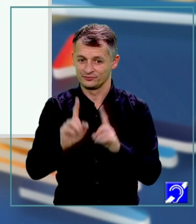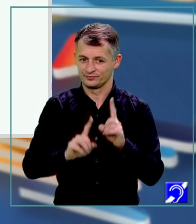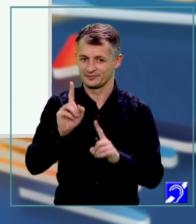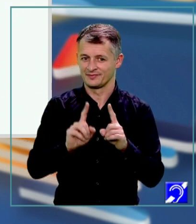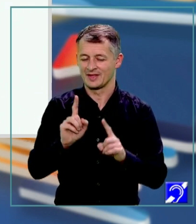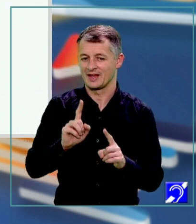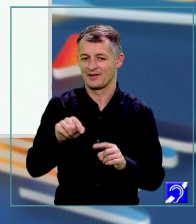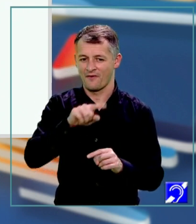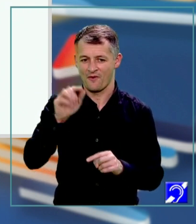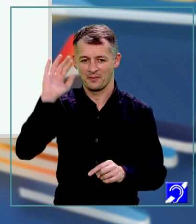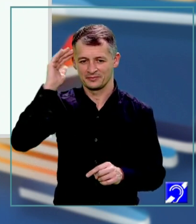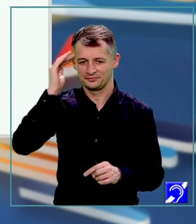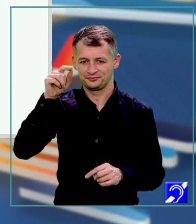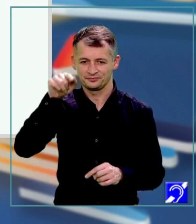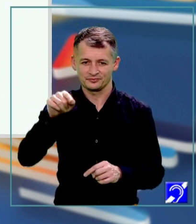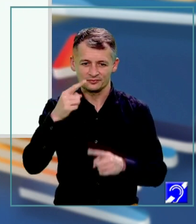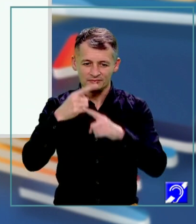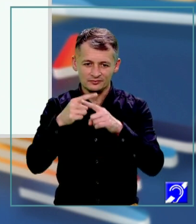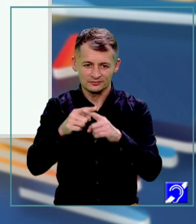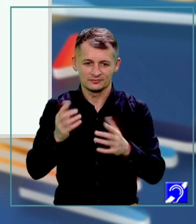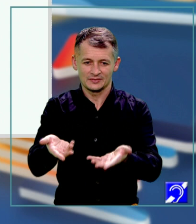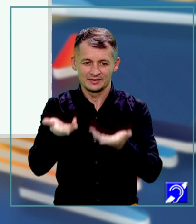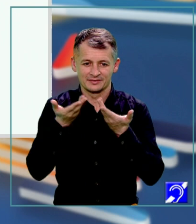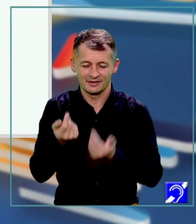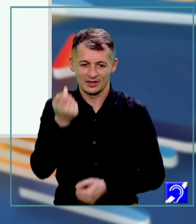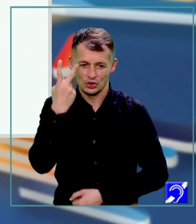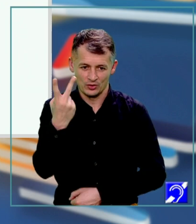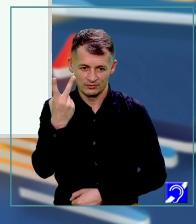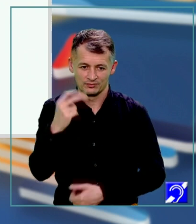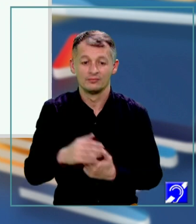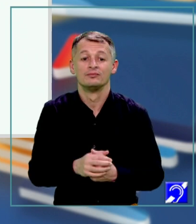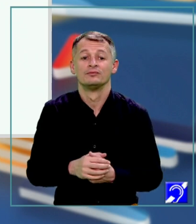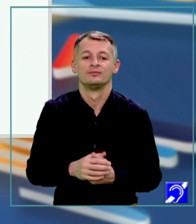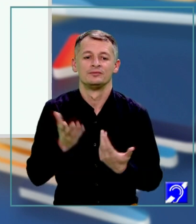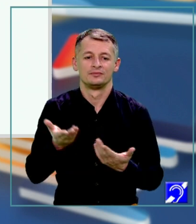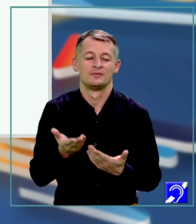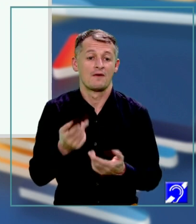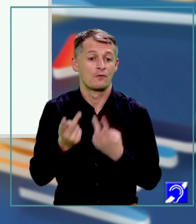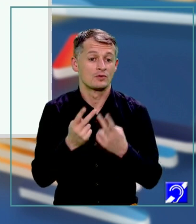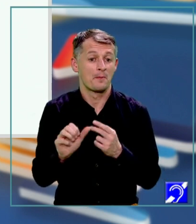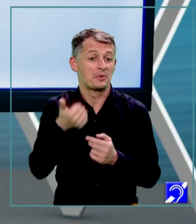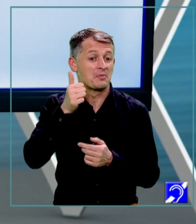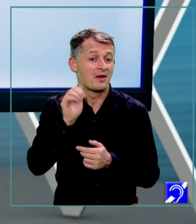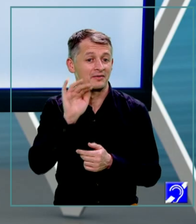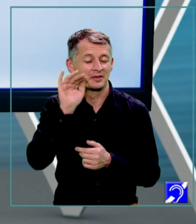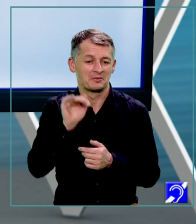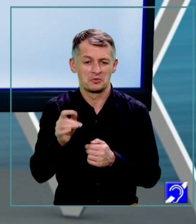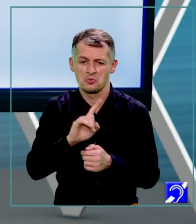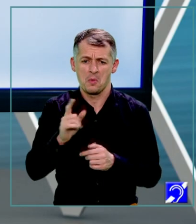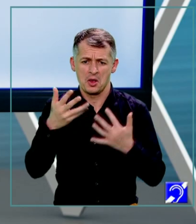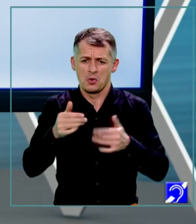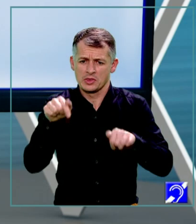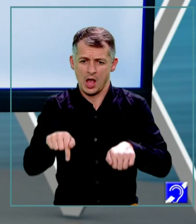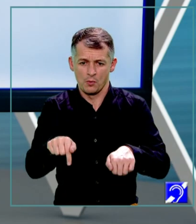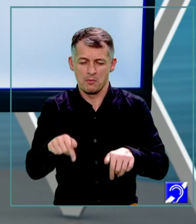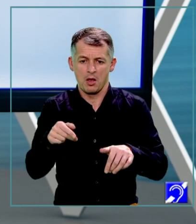vă mai amintiți, acest produs ne-a dat 2. Deci am folosit rezultatul de la prima întrebare. N-am mai calculat acum